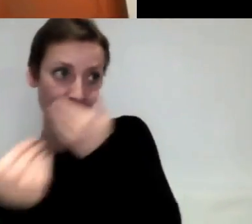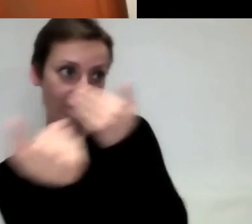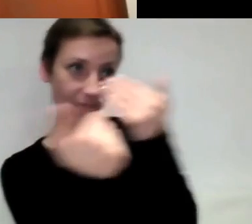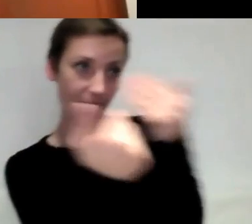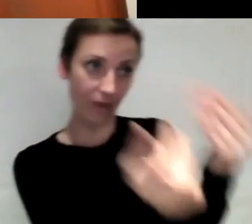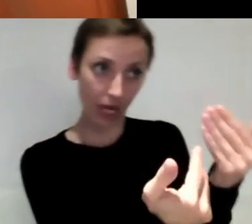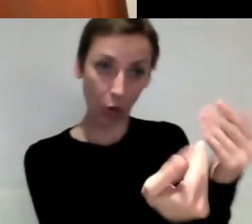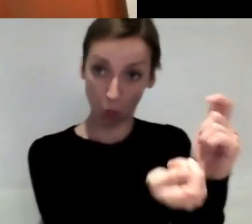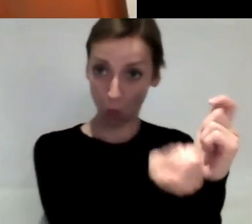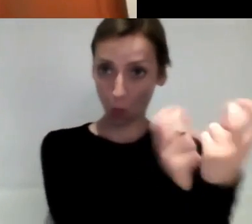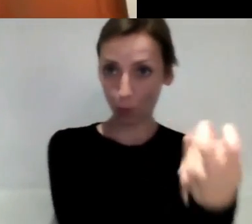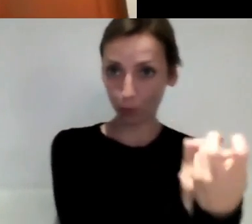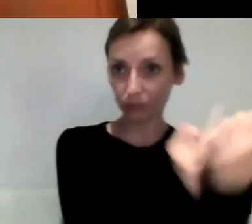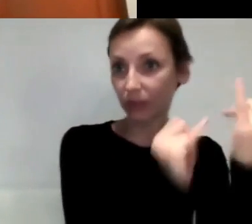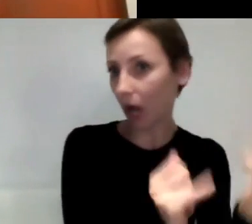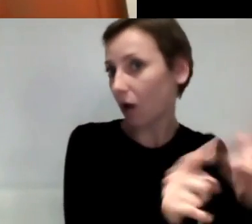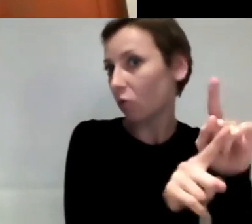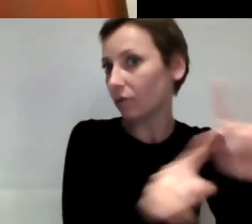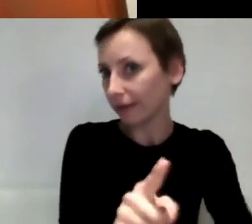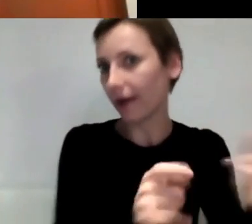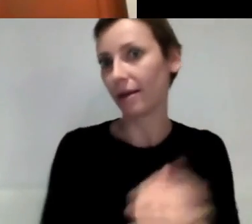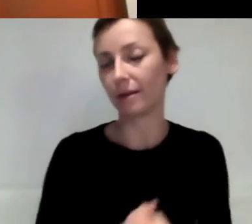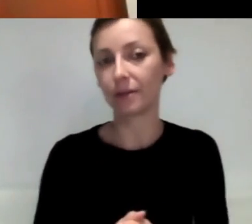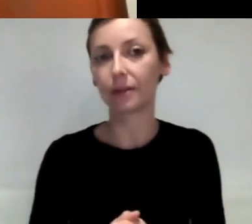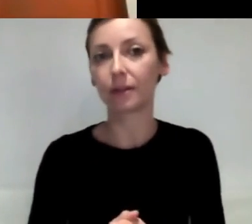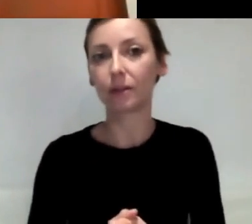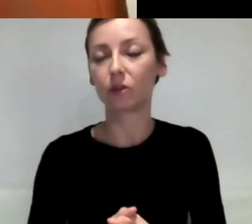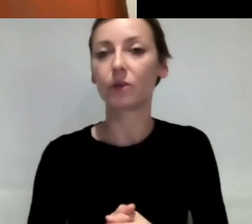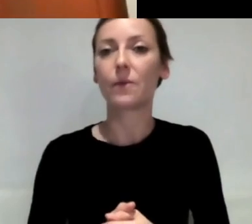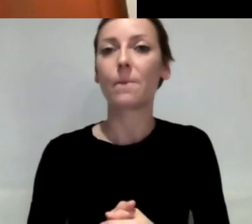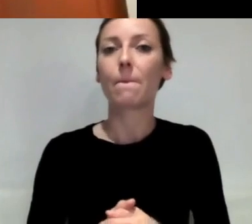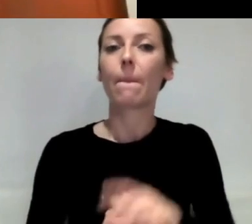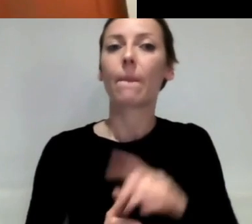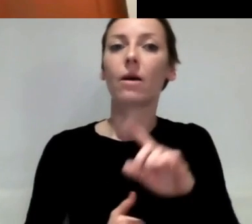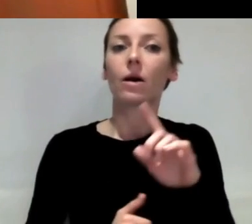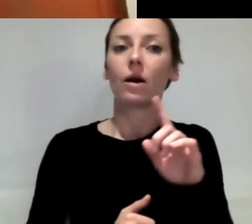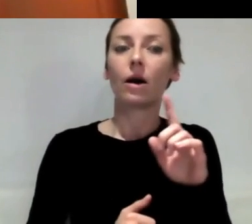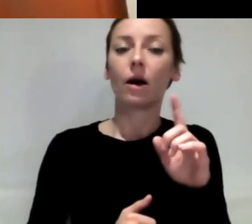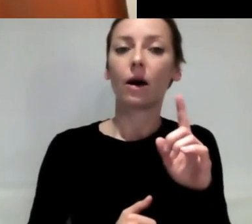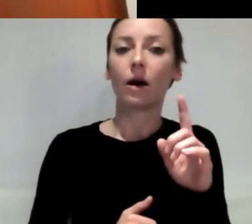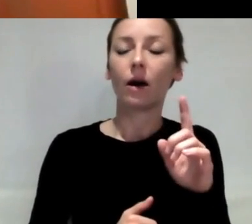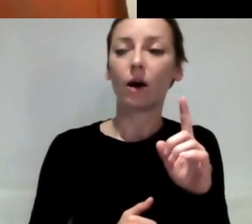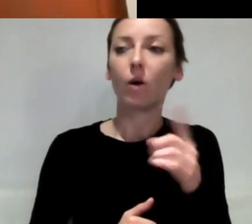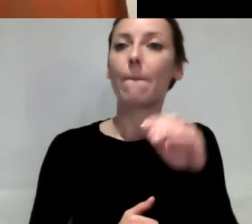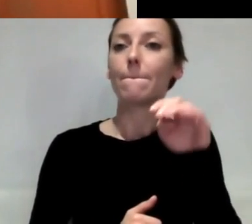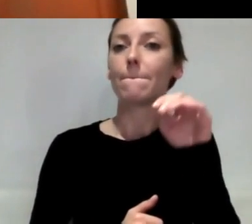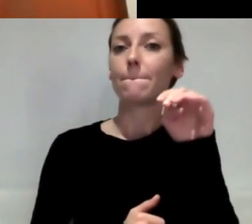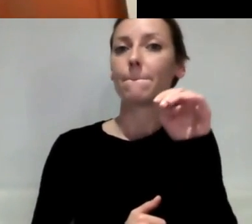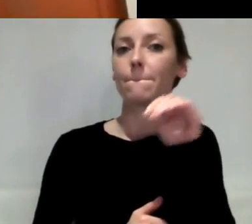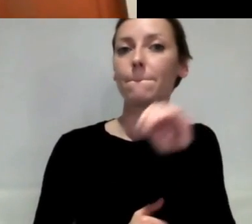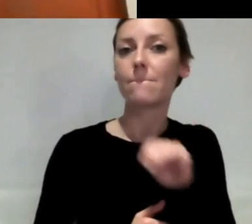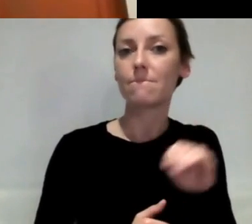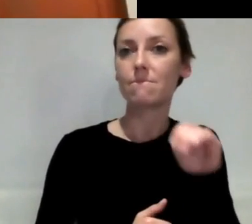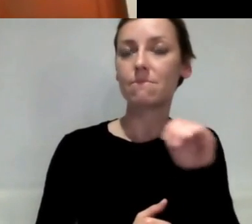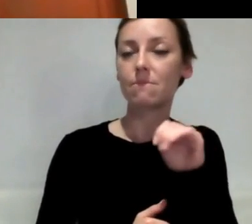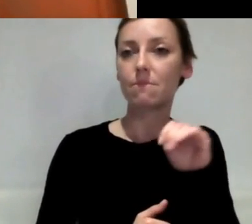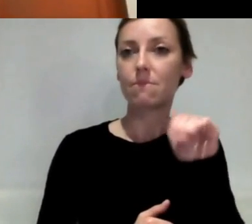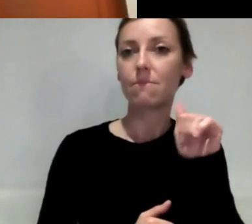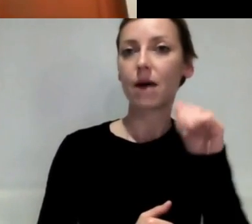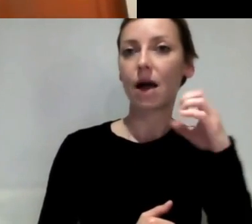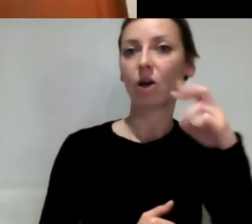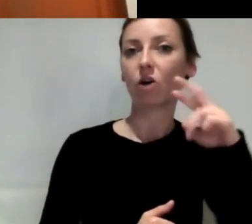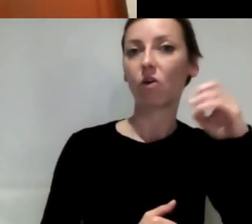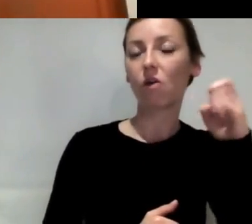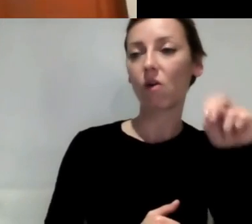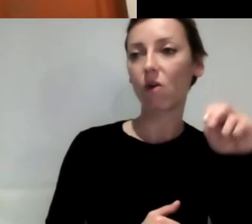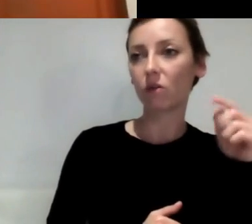orange oder rot ist. Und sie werden auch immer wieder, das hat Macron zugesagt, immer wieder konsultiert, dass